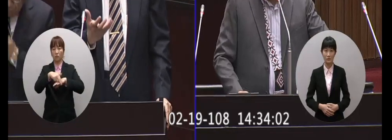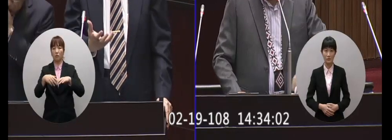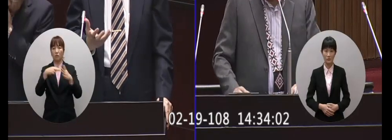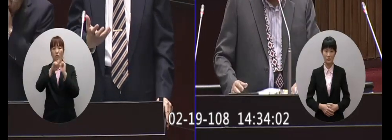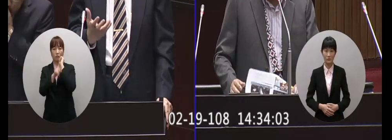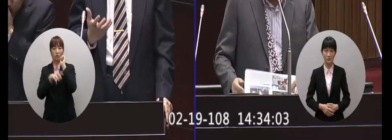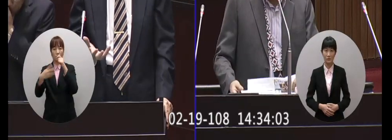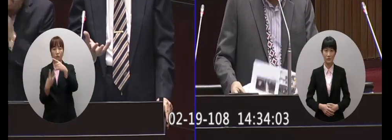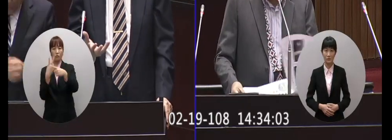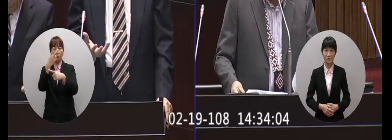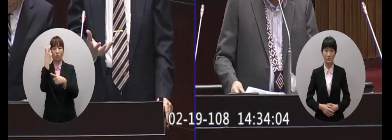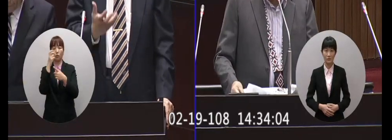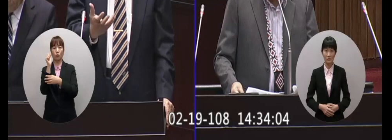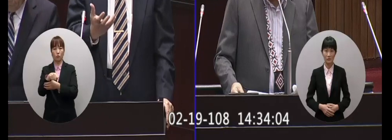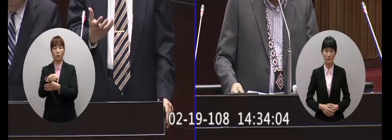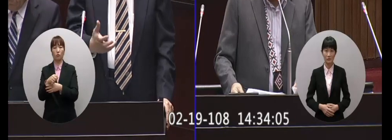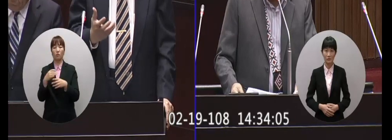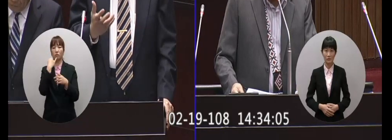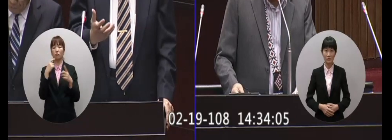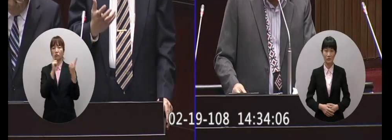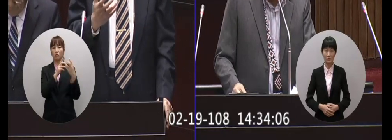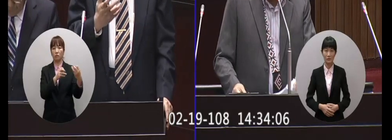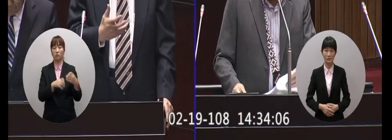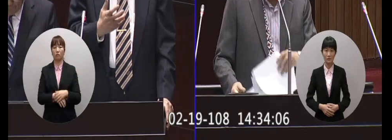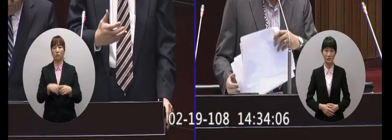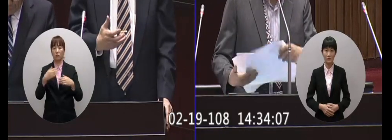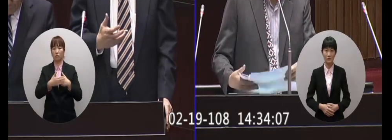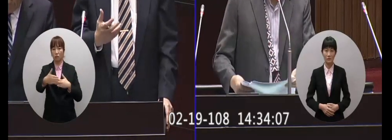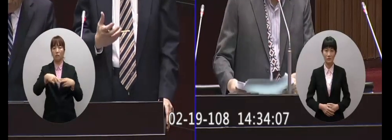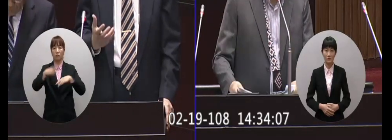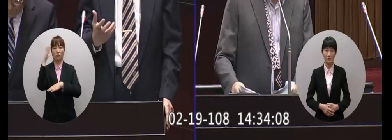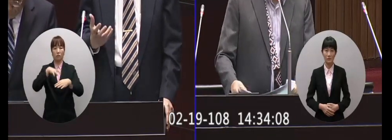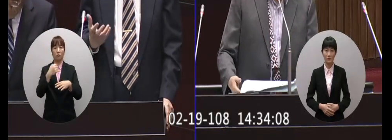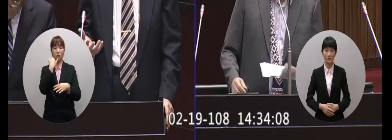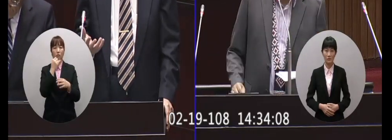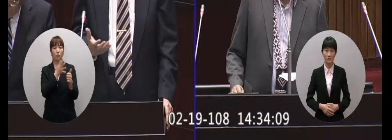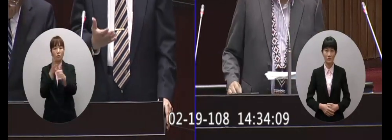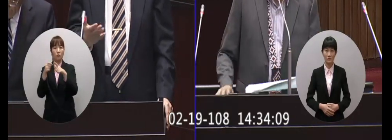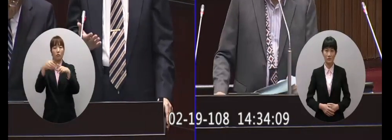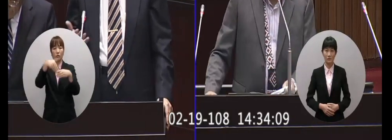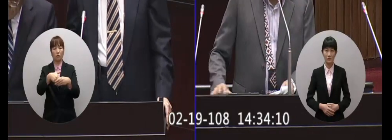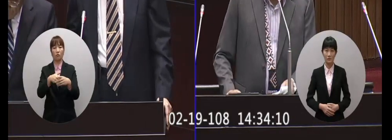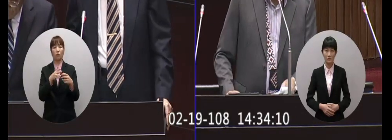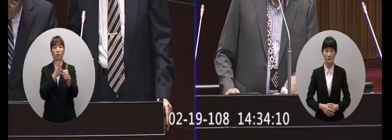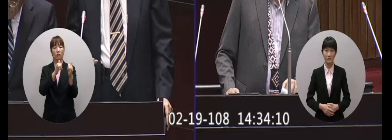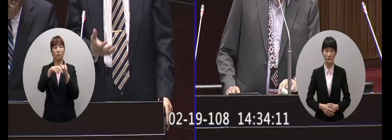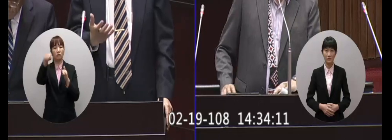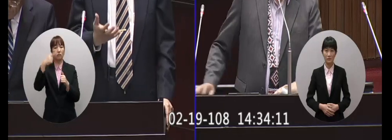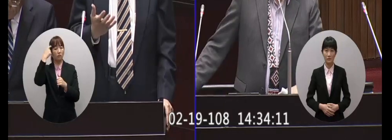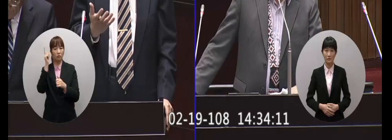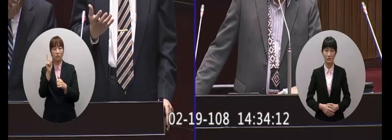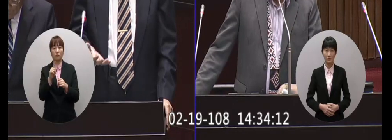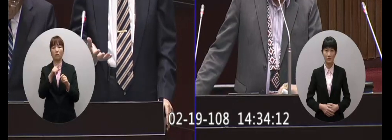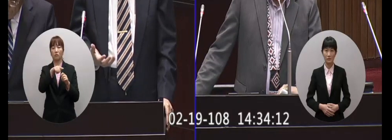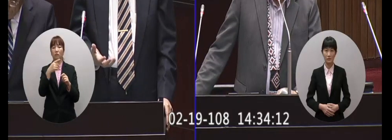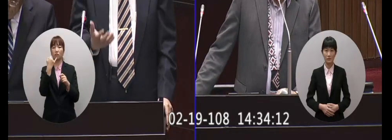過立法院三分之二的同意才可以去談在這個過程行政院可以舉辦諮詢訓公投請教民眾的看法做